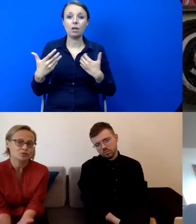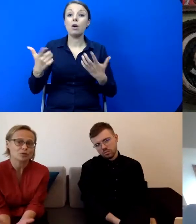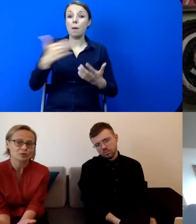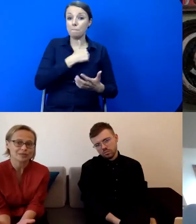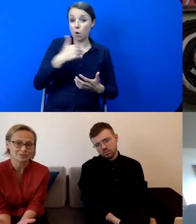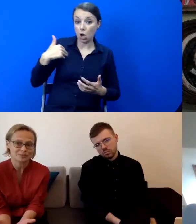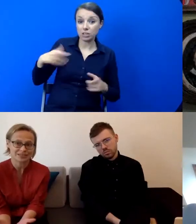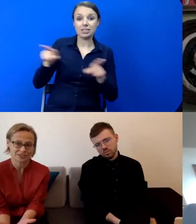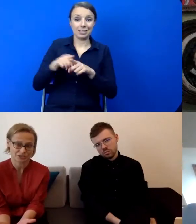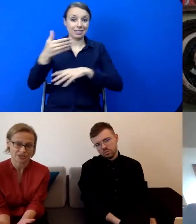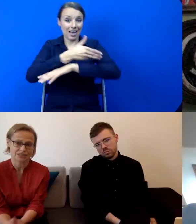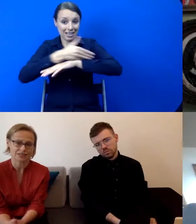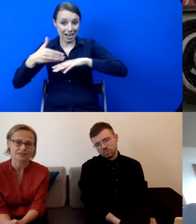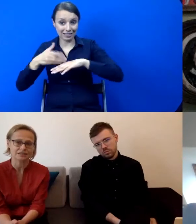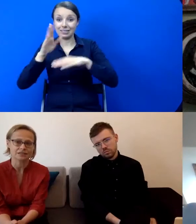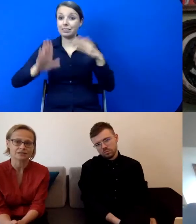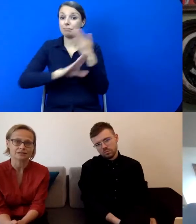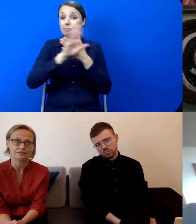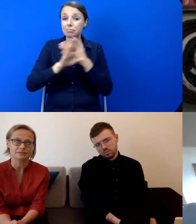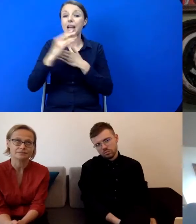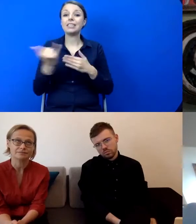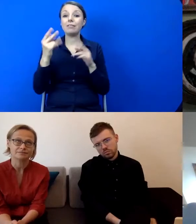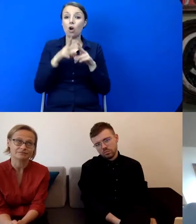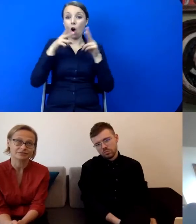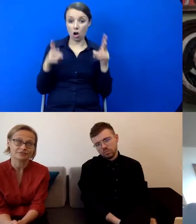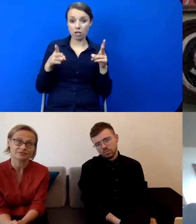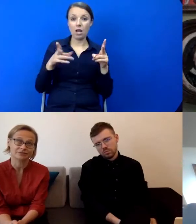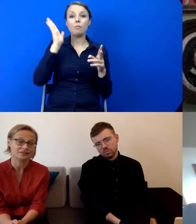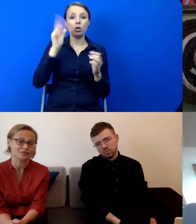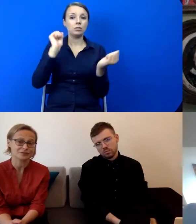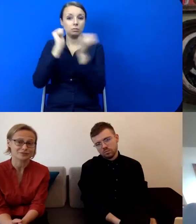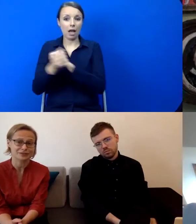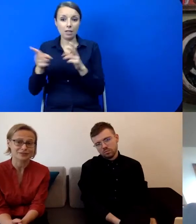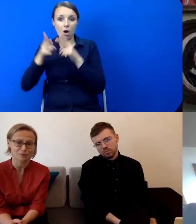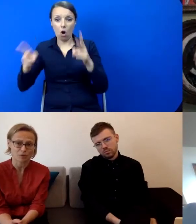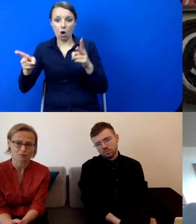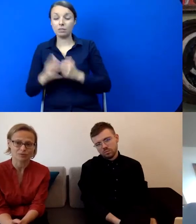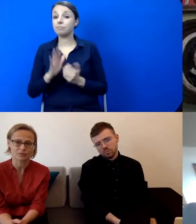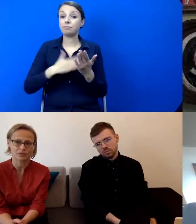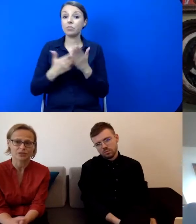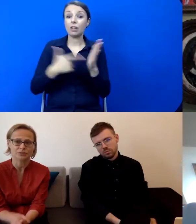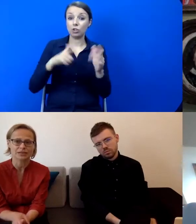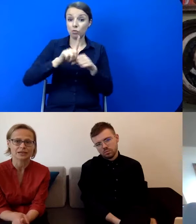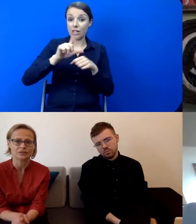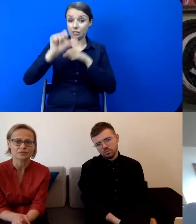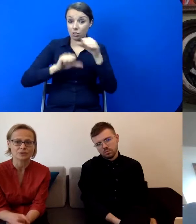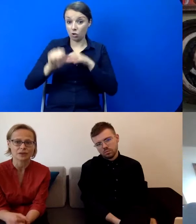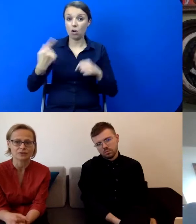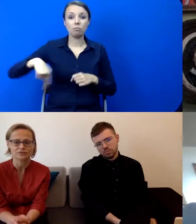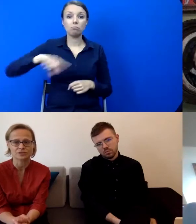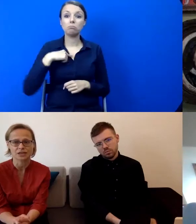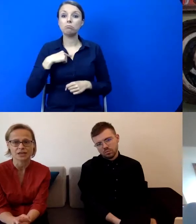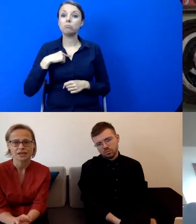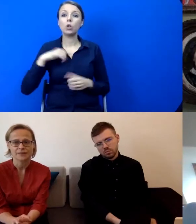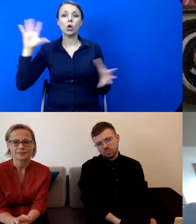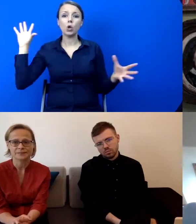które po prostu są u nas przez jakiś czas. Kiedy w 2012 roku spojrzeliśmy na naszą działalność